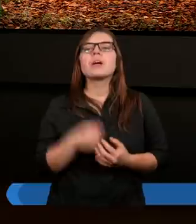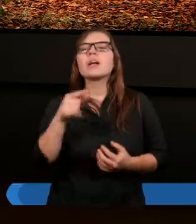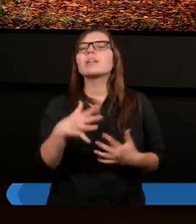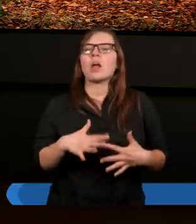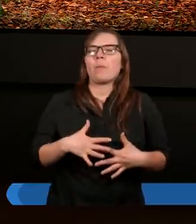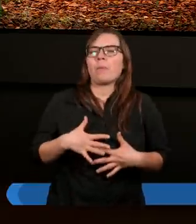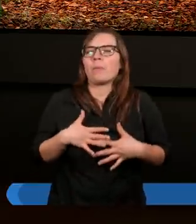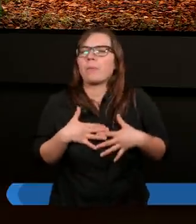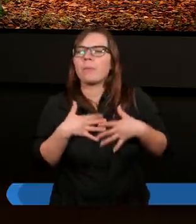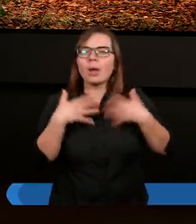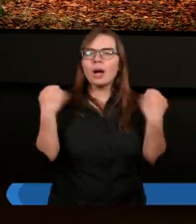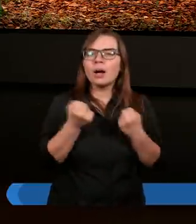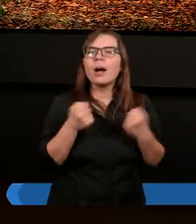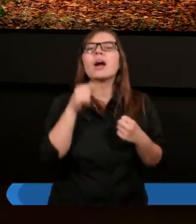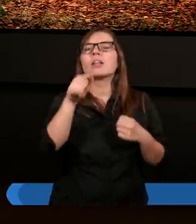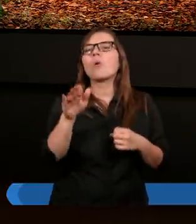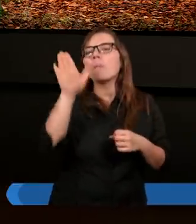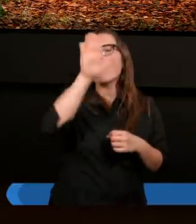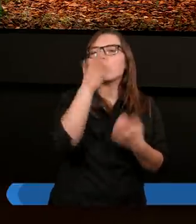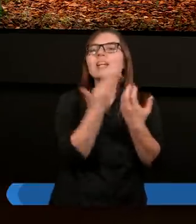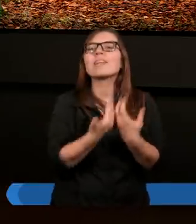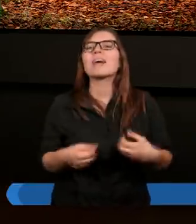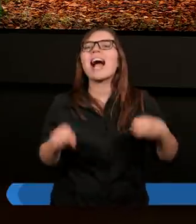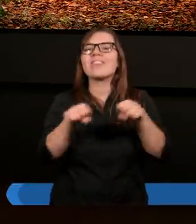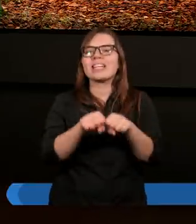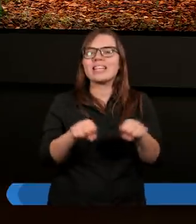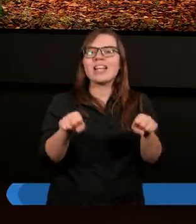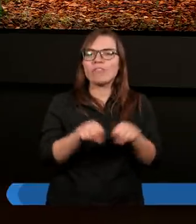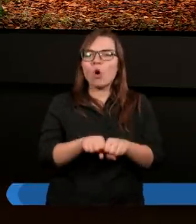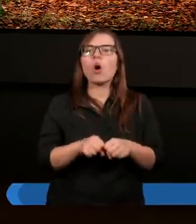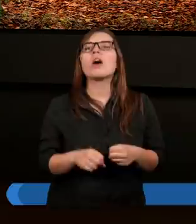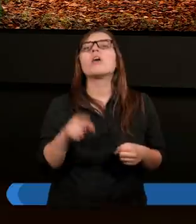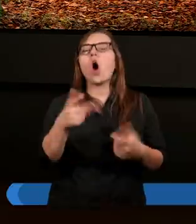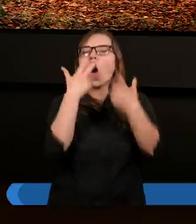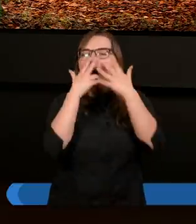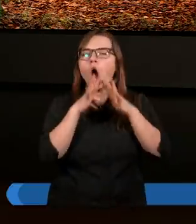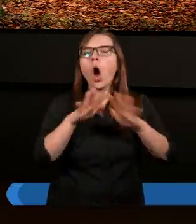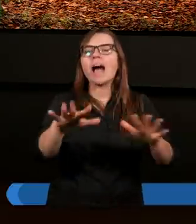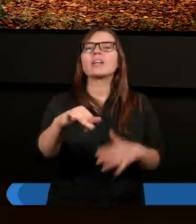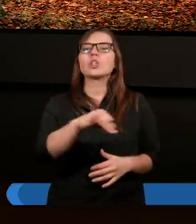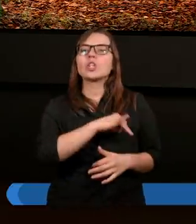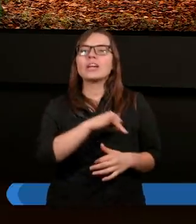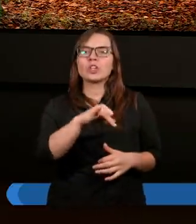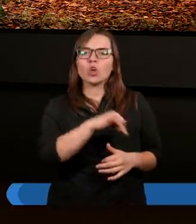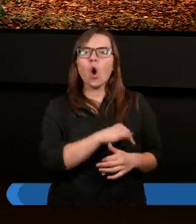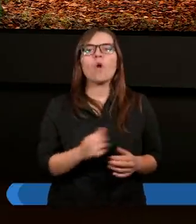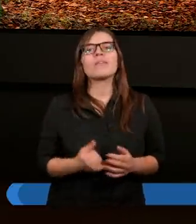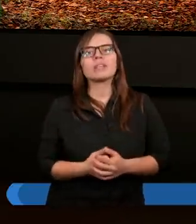naświetlającej tą Bożą sprawiedliwość okazaną grzesznikom.